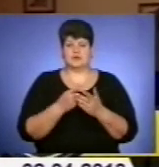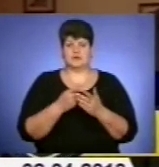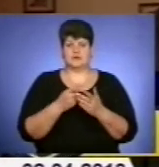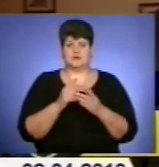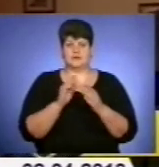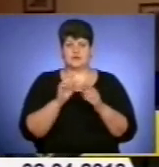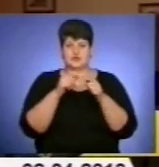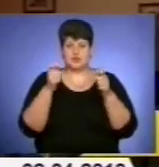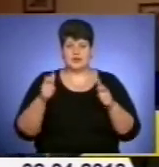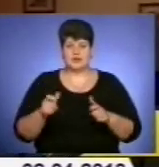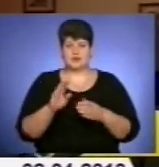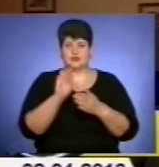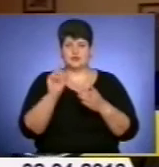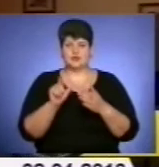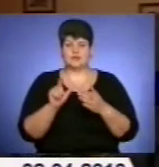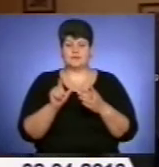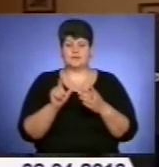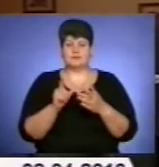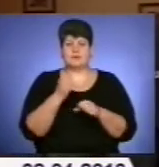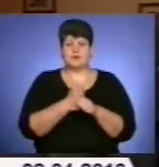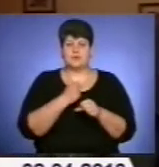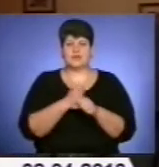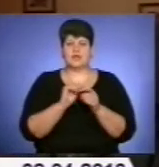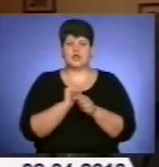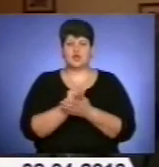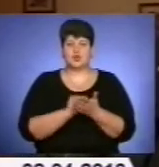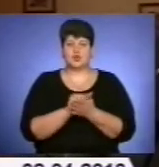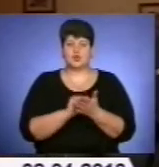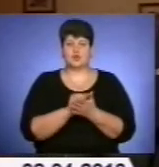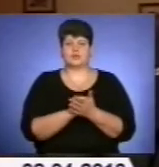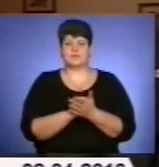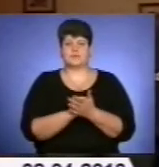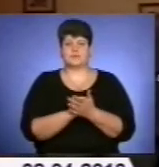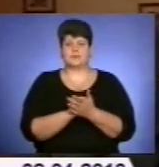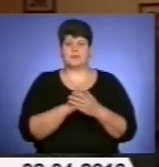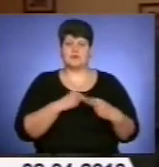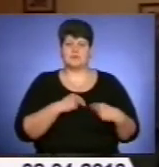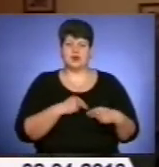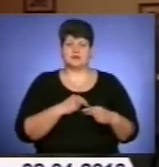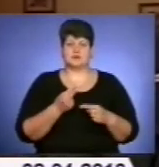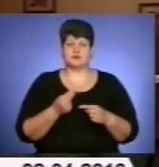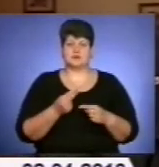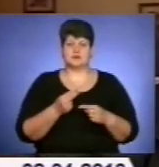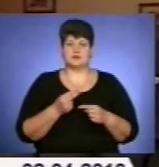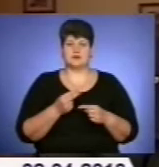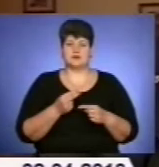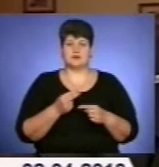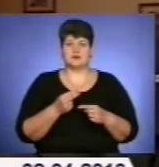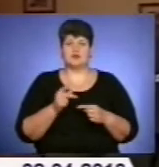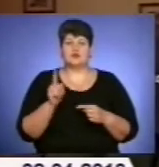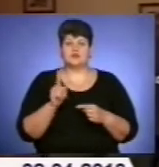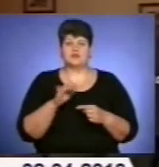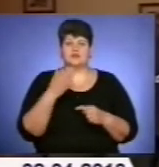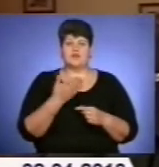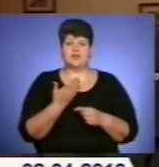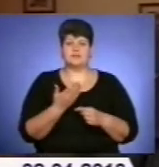переробити на цей вдруг. Ну, у мене брат в Чиєві, рідний брат, журналіст